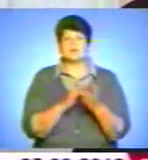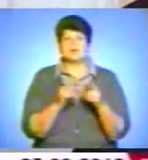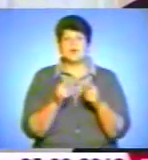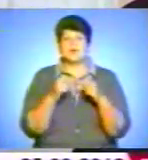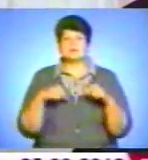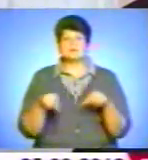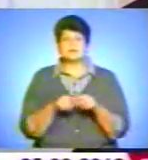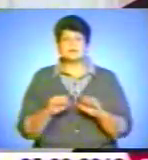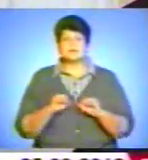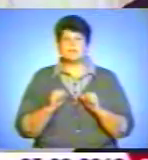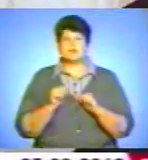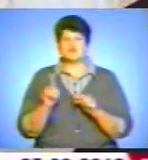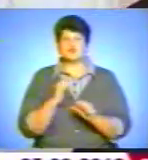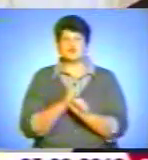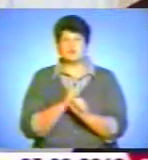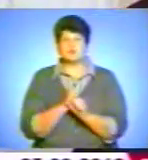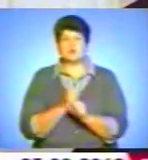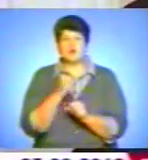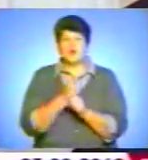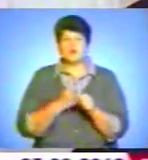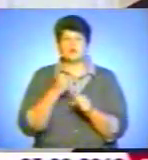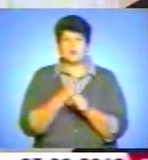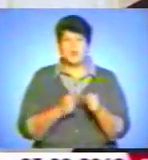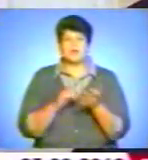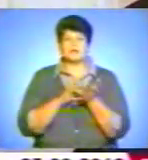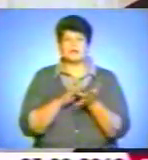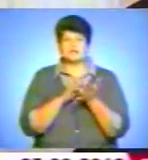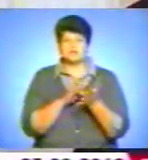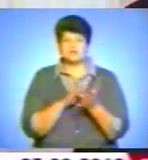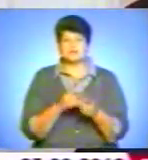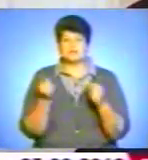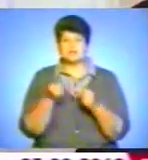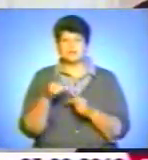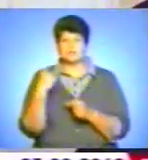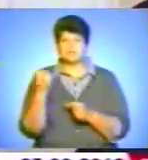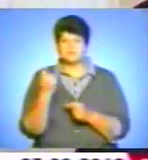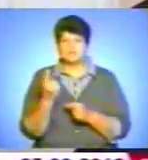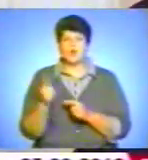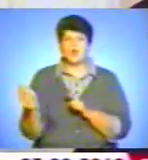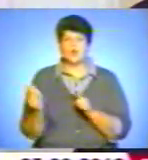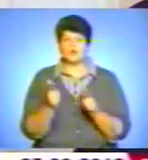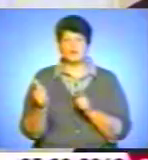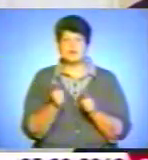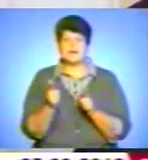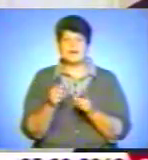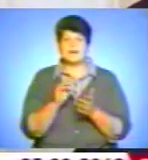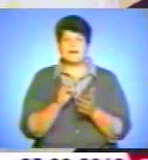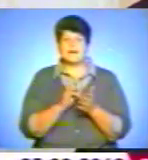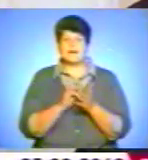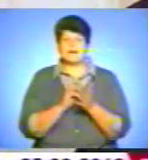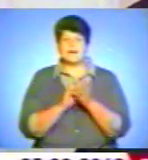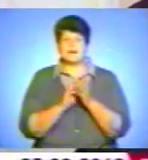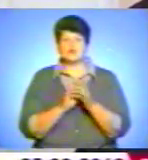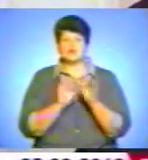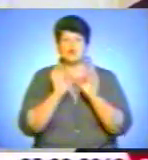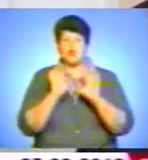намагаються щось зробити, тобто розробляють екскурсії тематичні, готують екскурсоводів. І